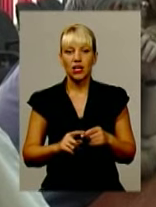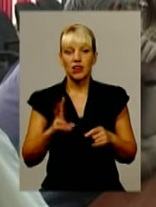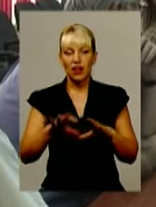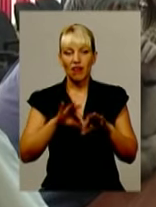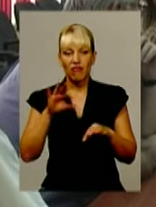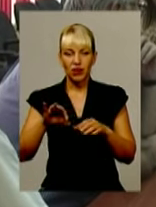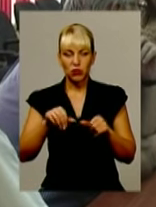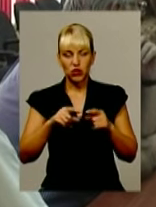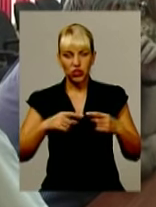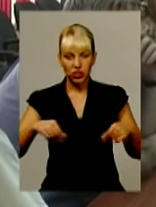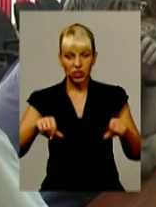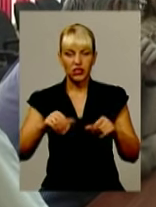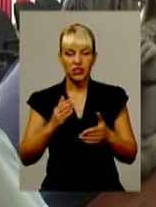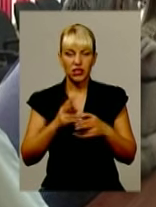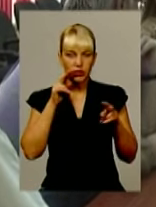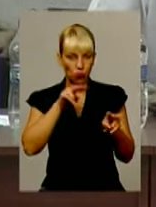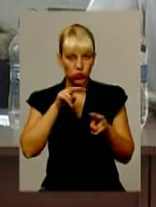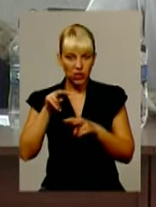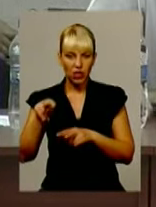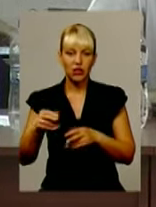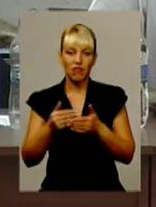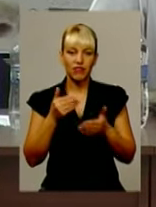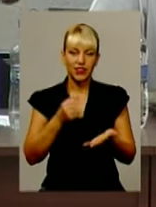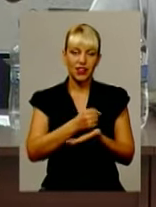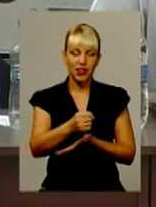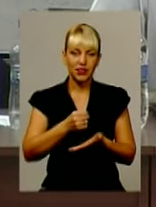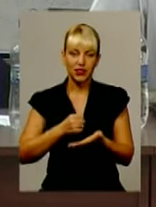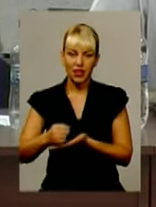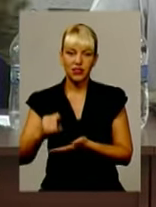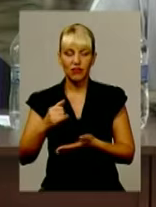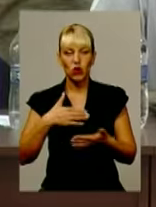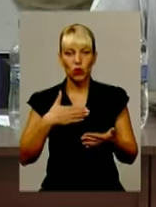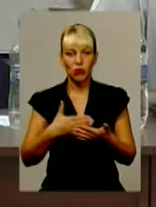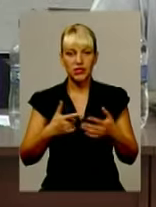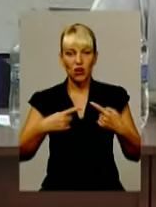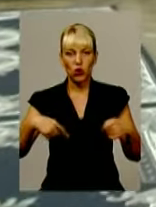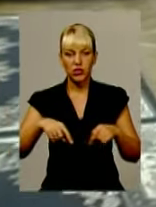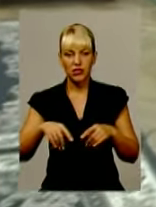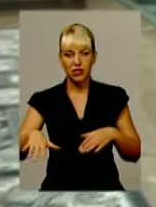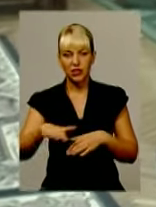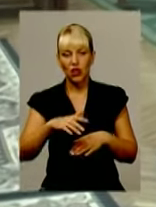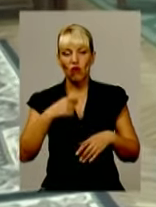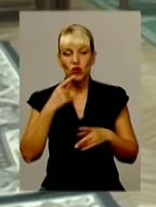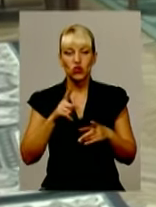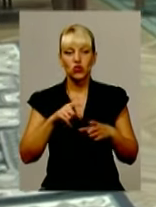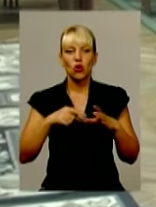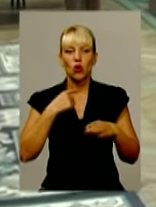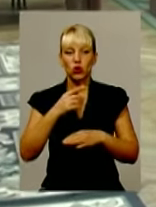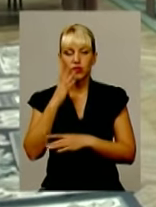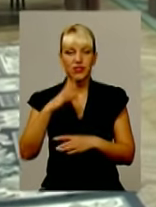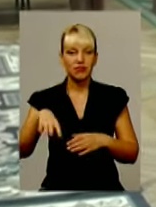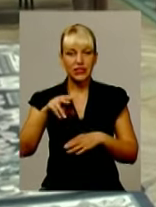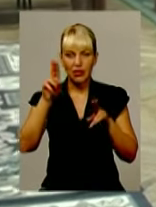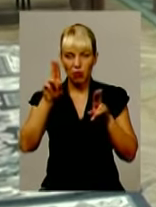дільниці присутні спостерігачі від кандидатів та громадських організацій краю. Запевняють, голосування відбувається за усіма правилами, чесно та